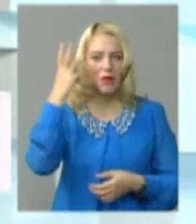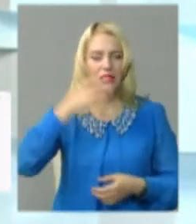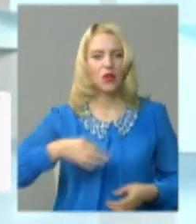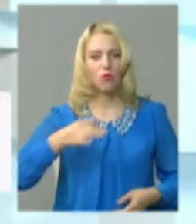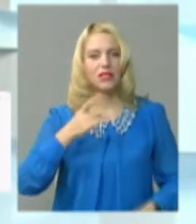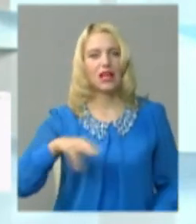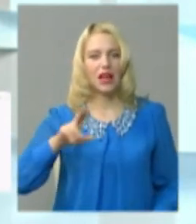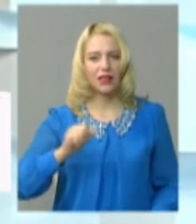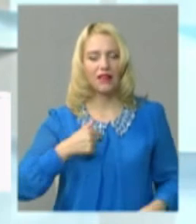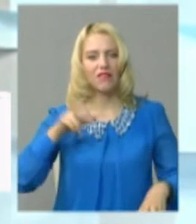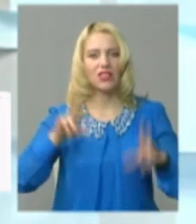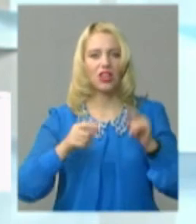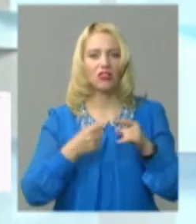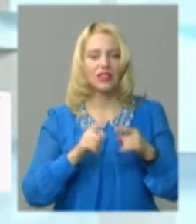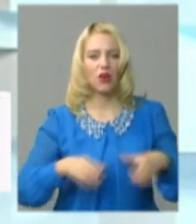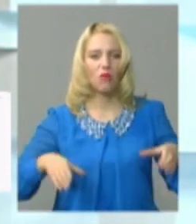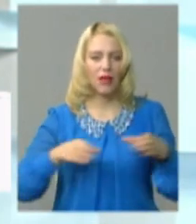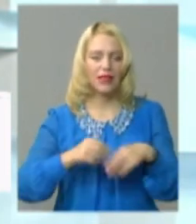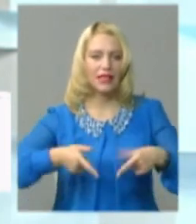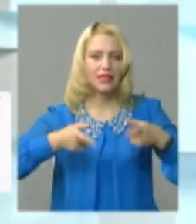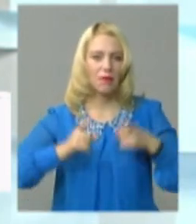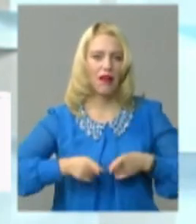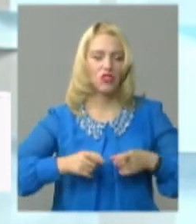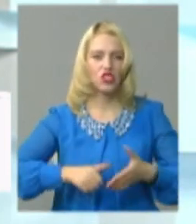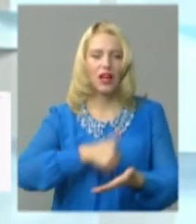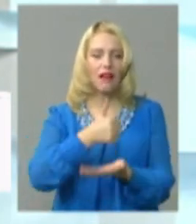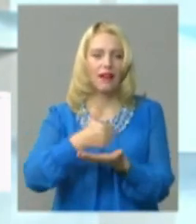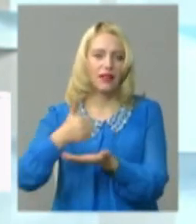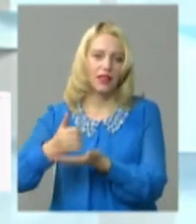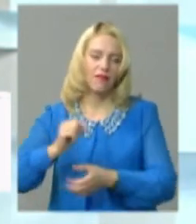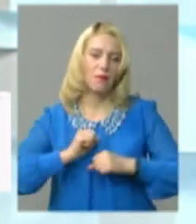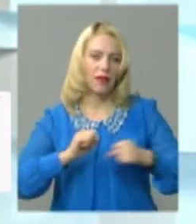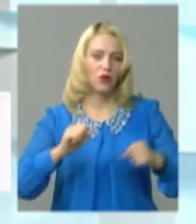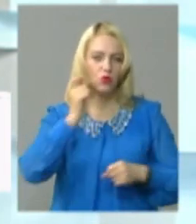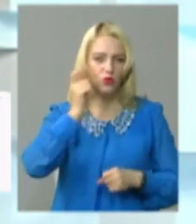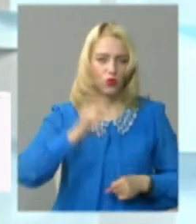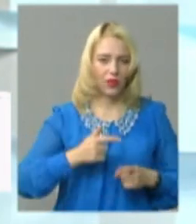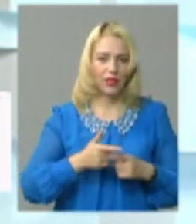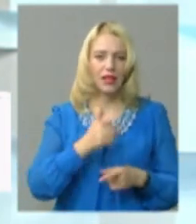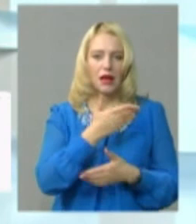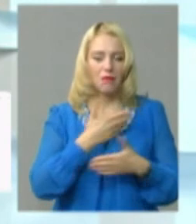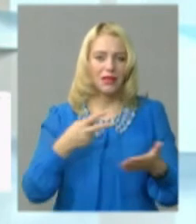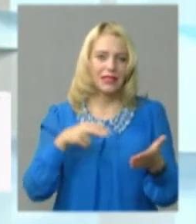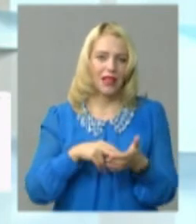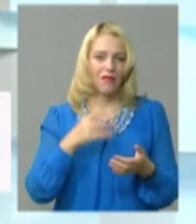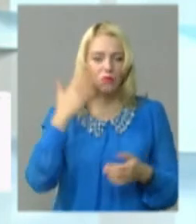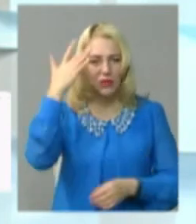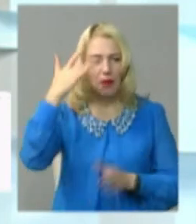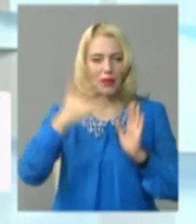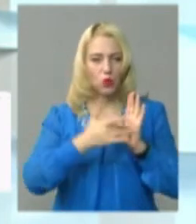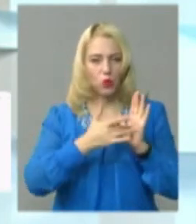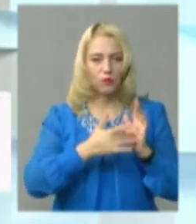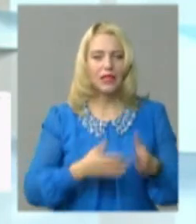обласної ради. Вважаю, що це команда справжніх лідерів та патріотів України. Ми ставимо собі за мету